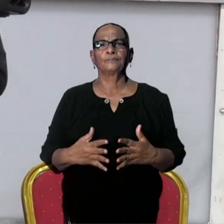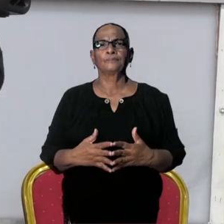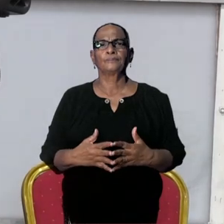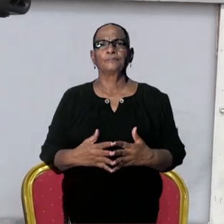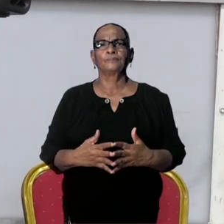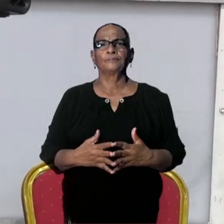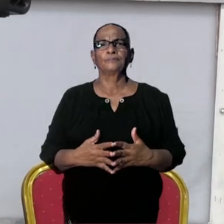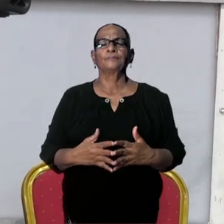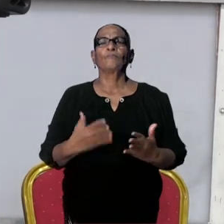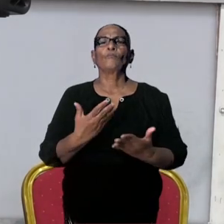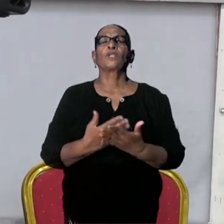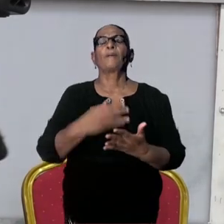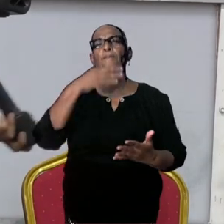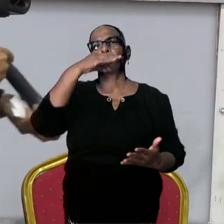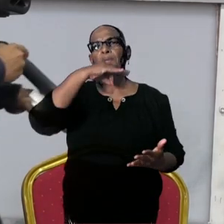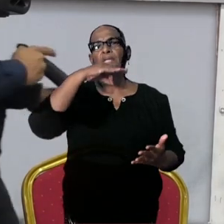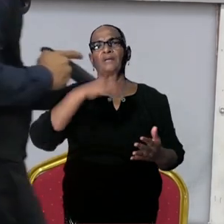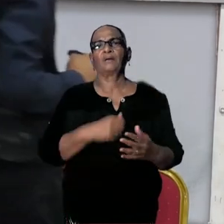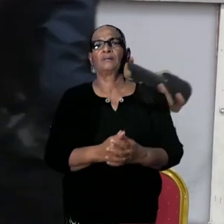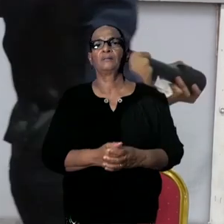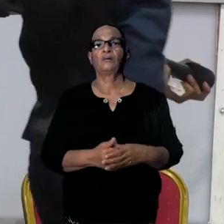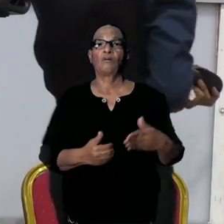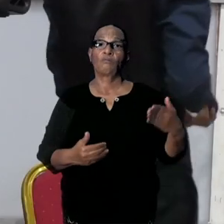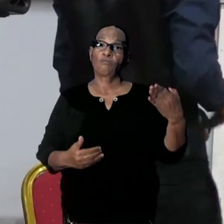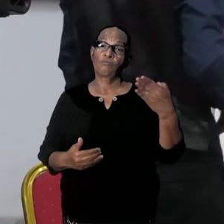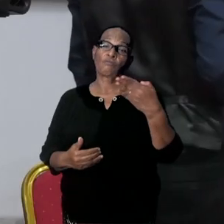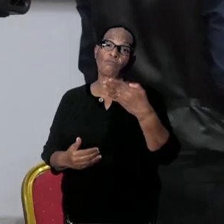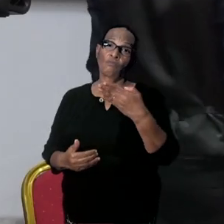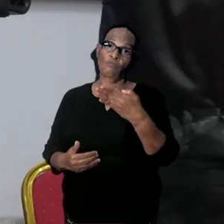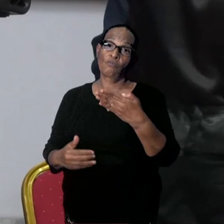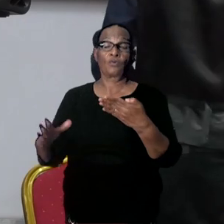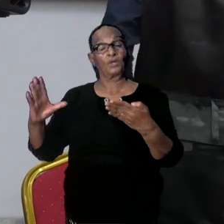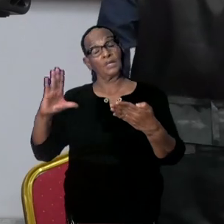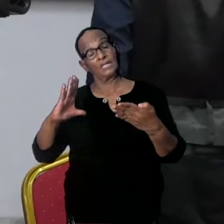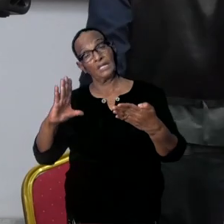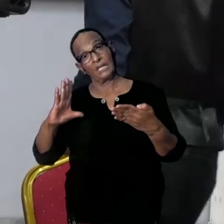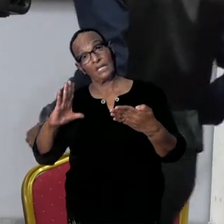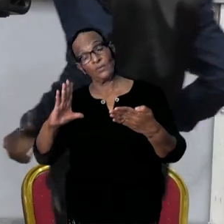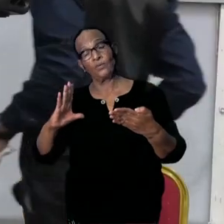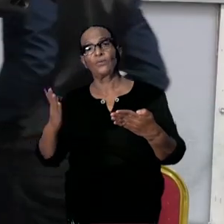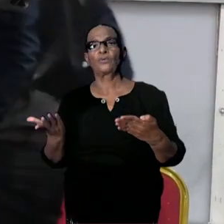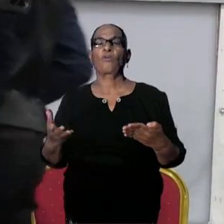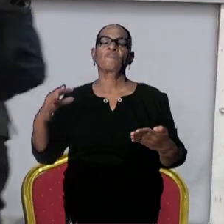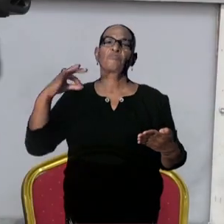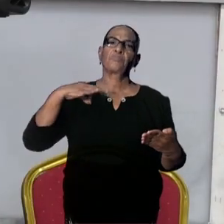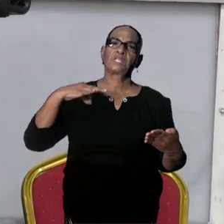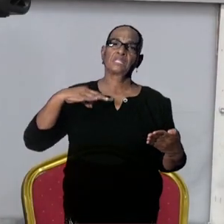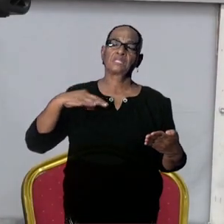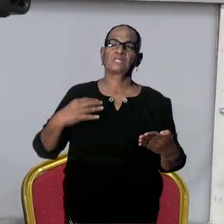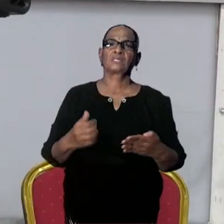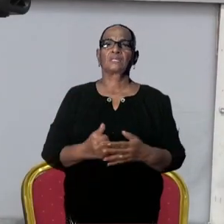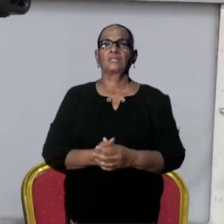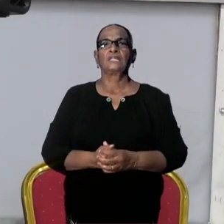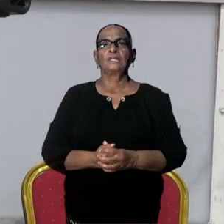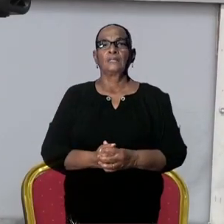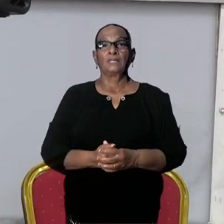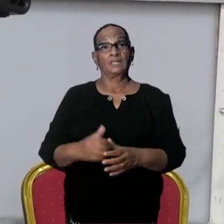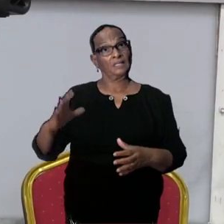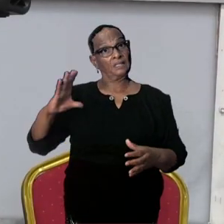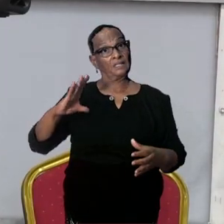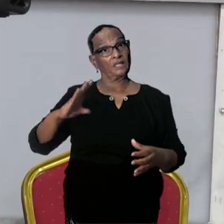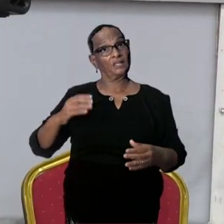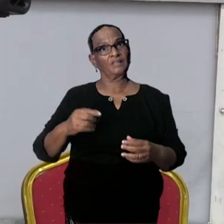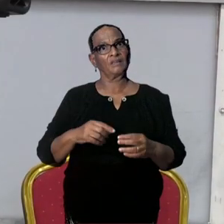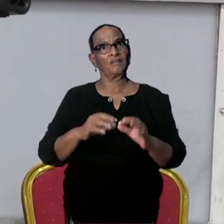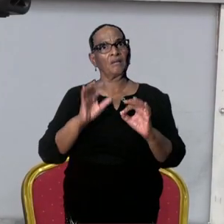Dit is een vraag voor of de minister of de directeur. De directeur heeft een mooie opzomming